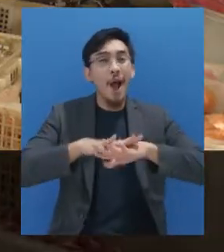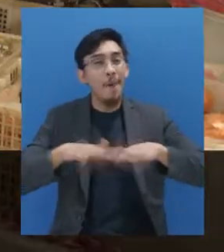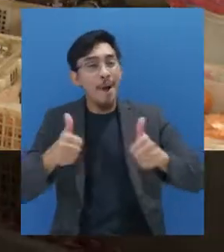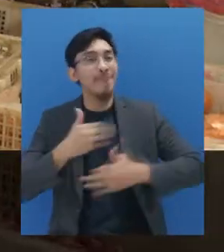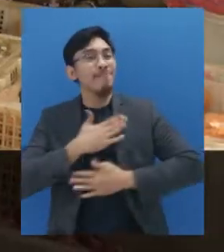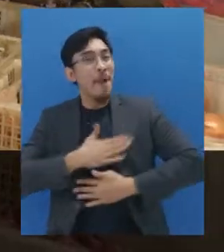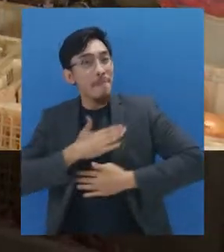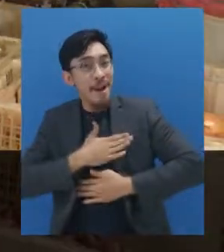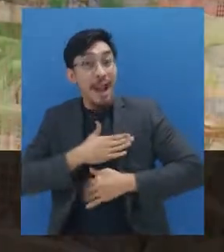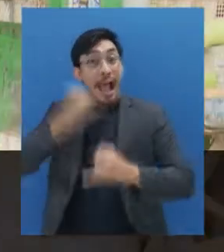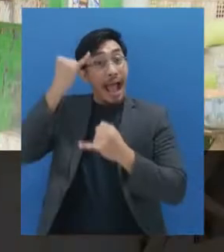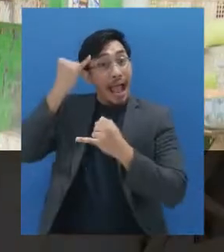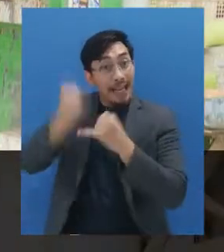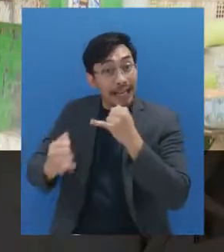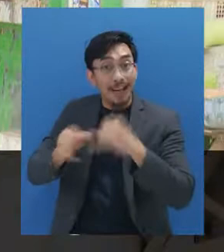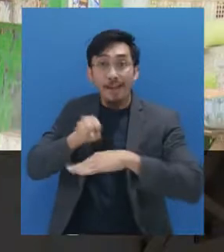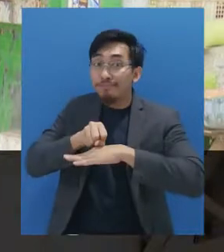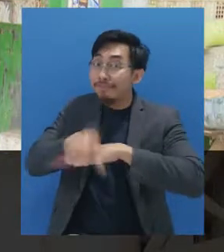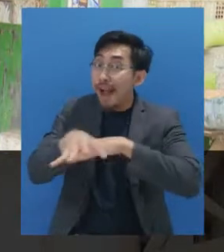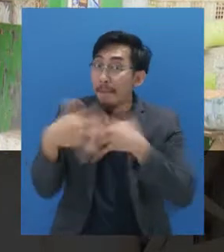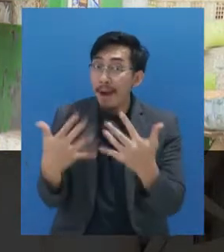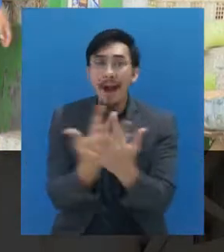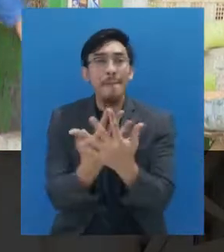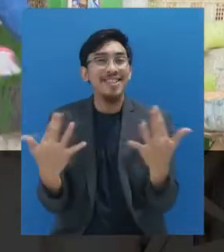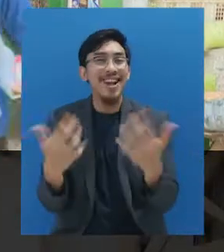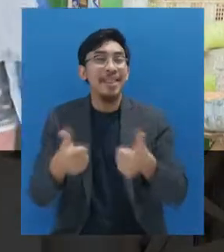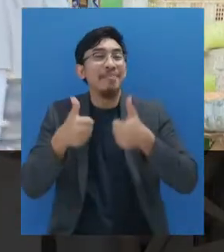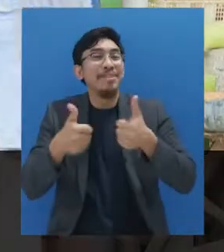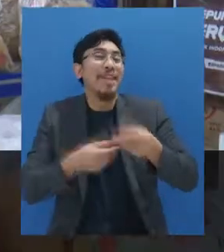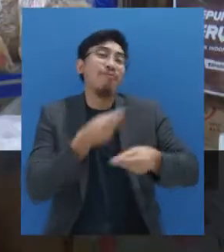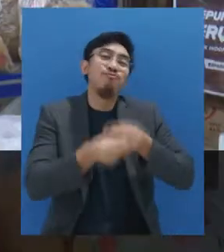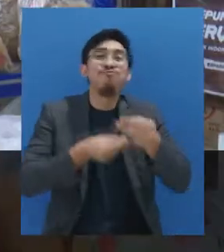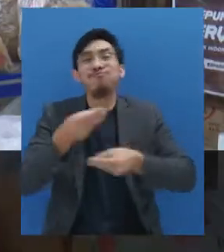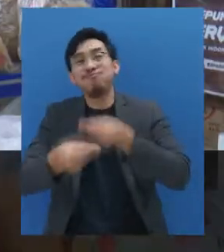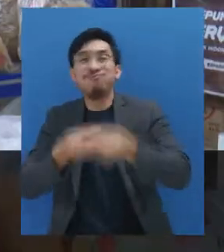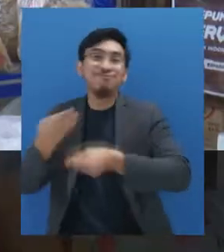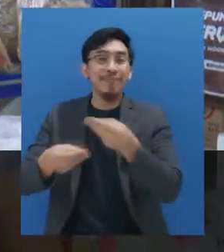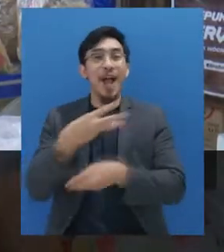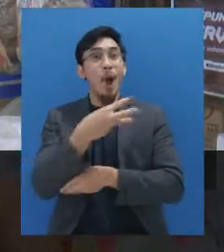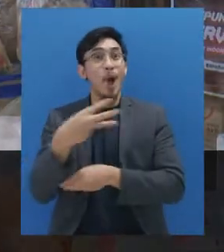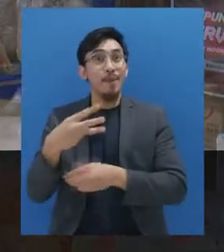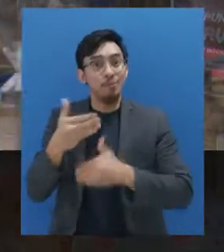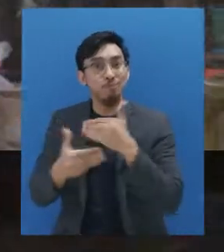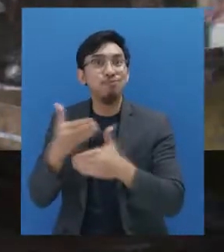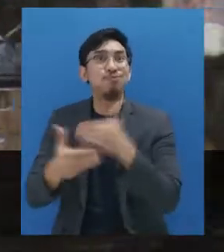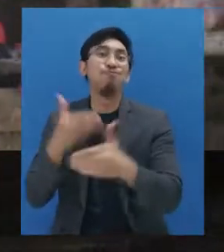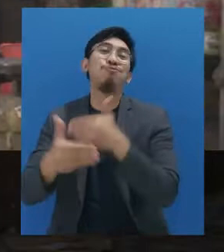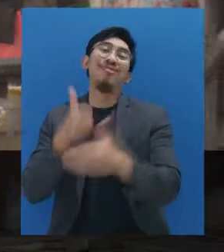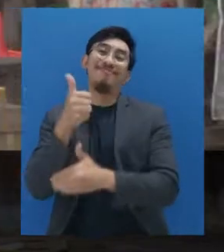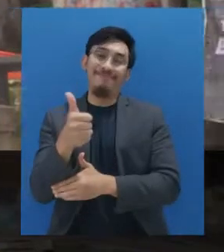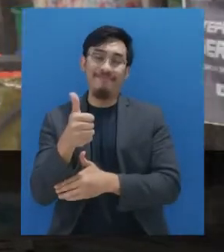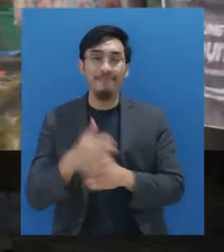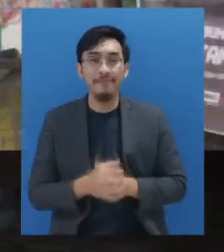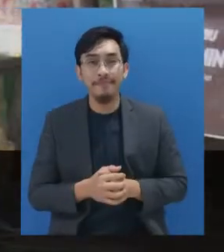aman, dan nyaman. Yang pada akhirnya akan membuat masyarakat kembali berbelanja dan roda perekonomian dapat